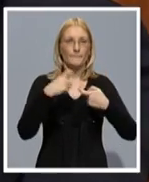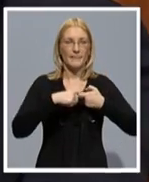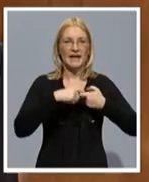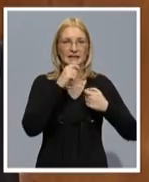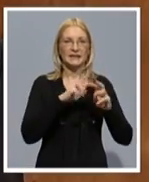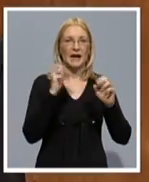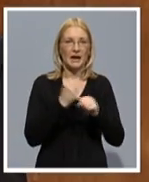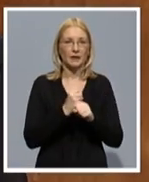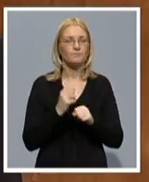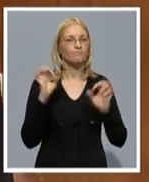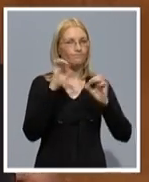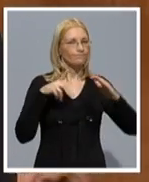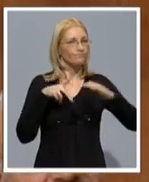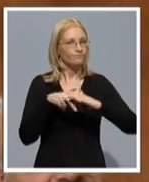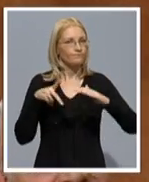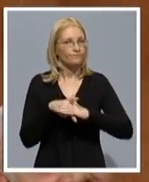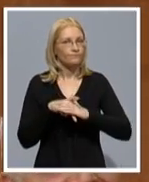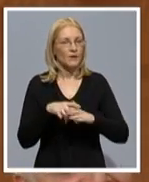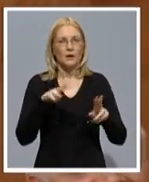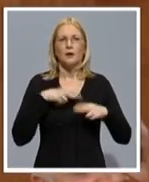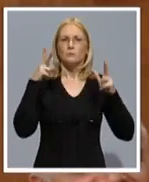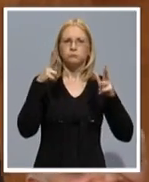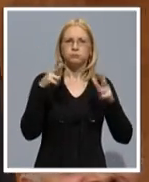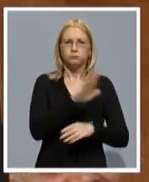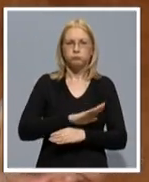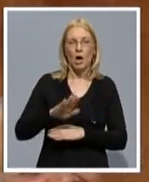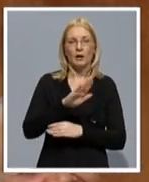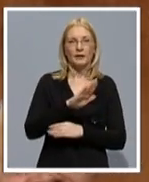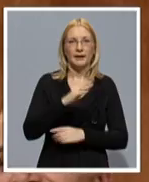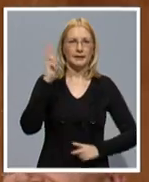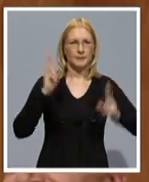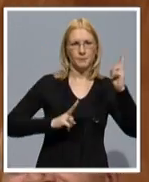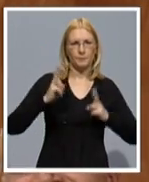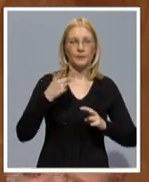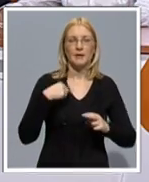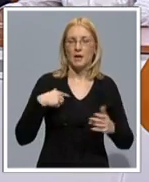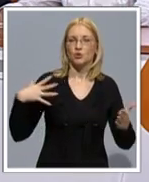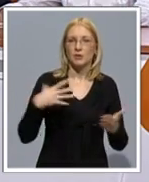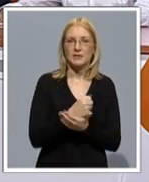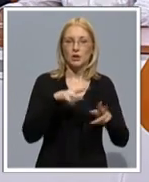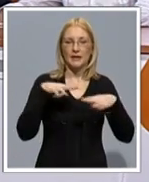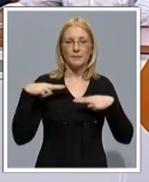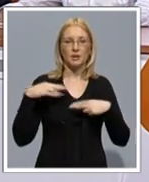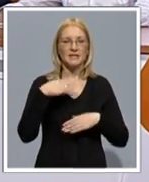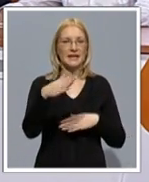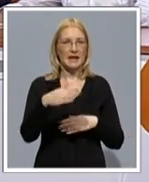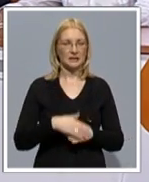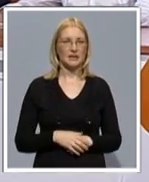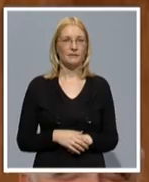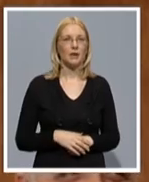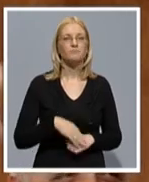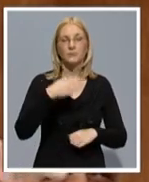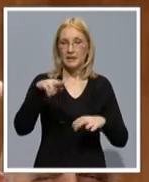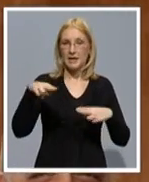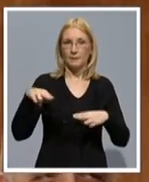je isteklo, nažalost svjetlo je pregorilo, odgovorno skrbio pokrajinama, a iskoristit ću repliku za nastavak. Repliku ćete